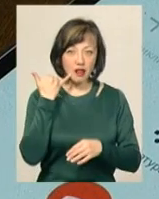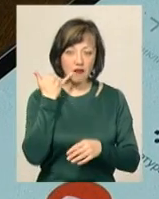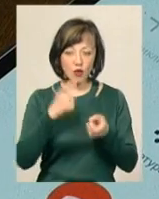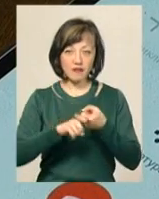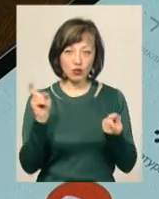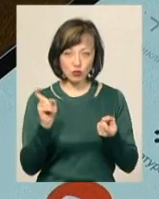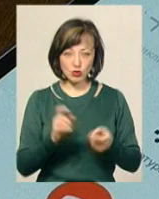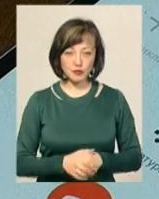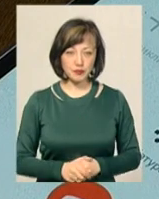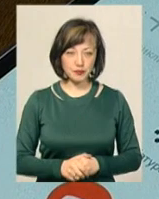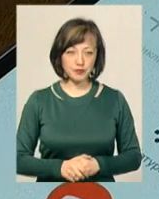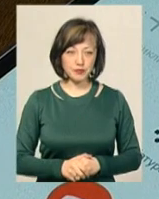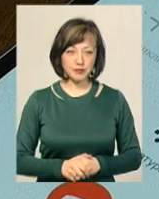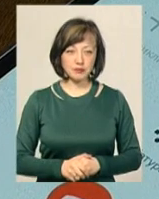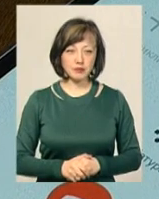відключений другу добу.